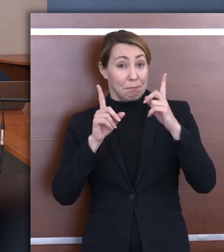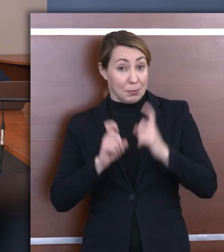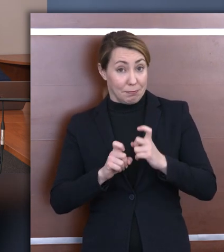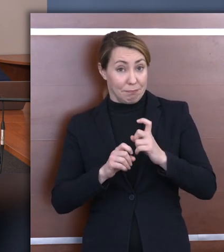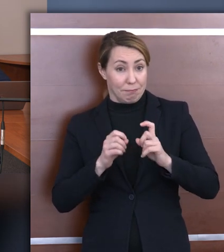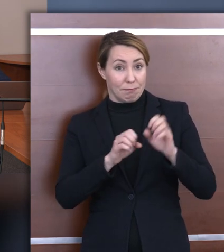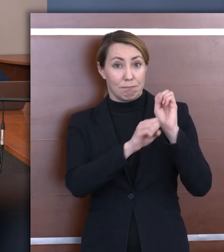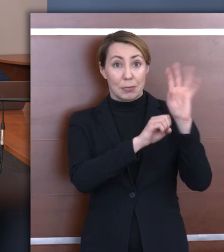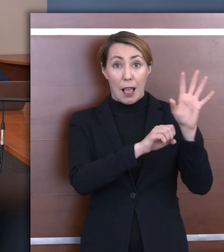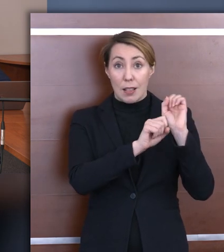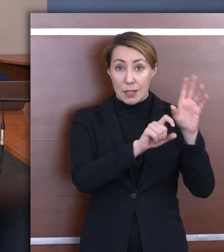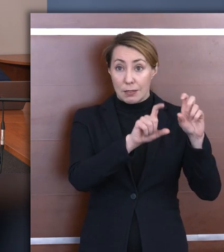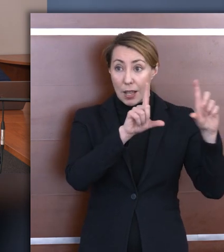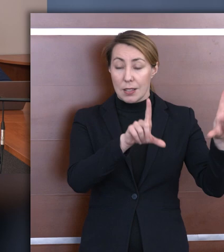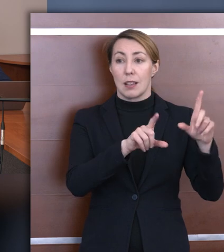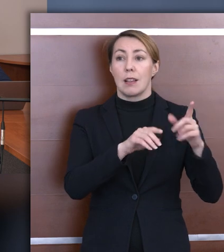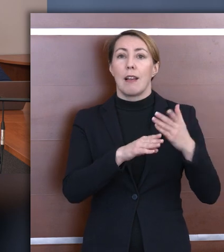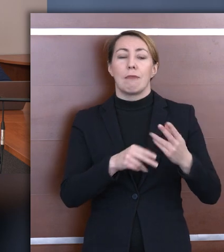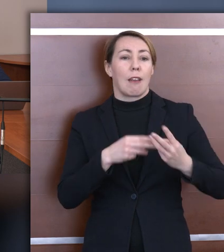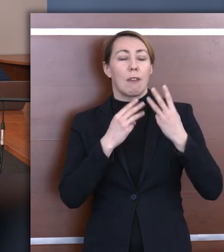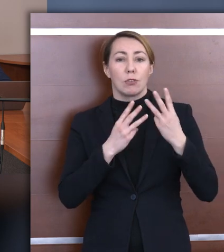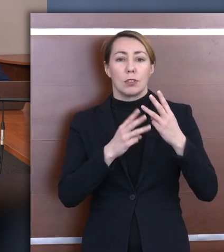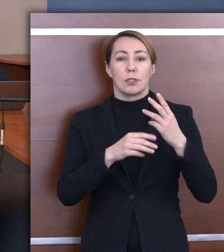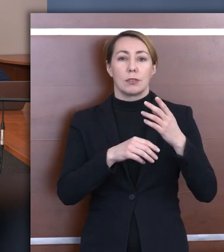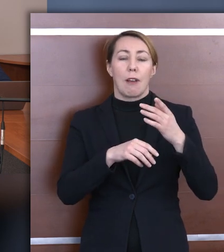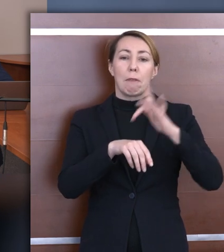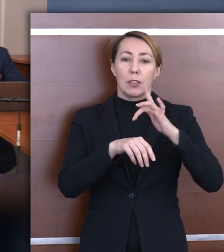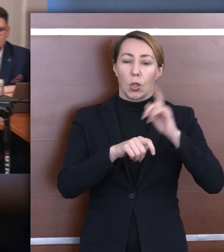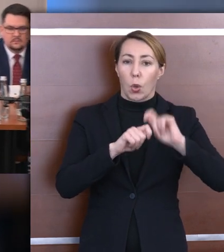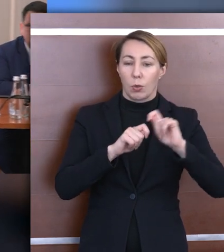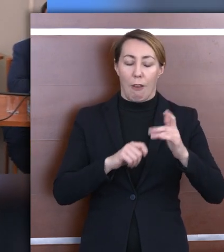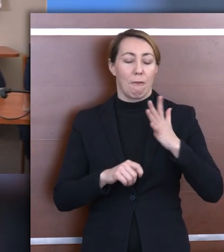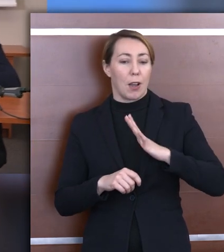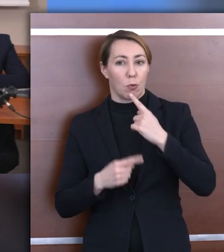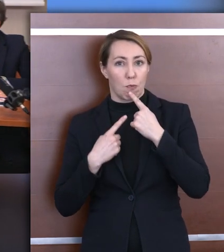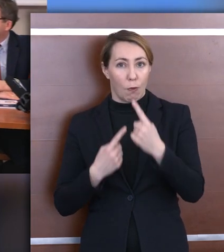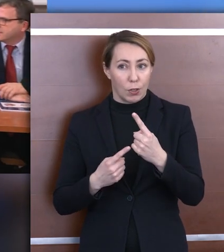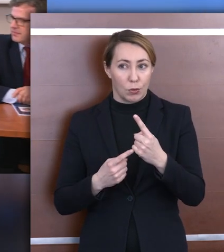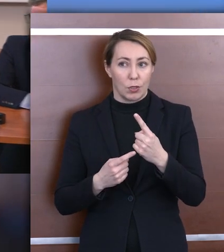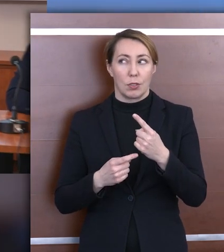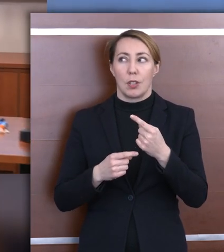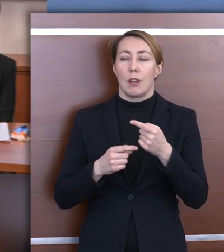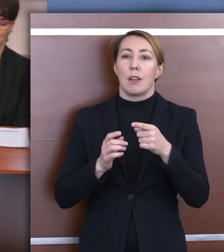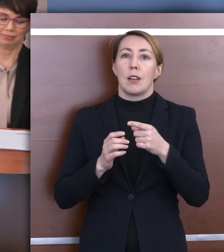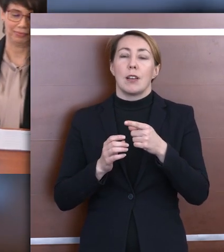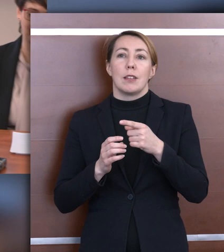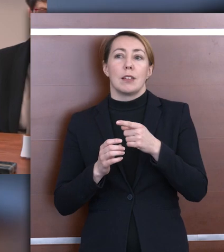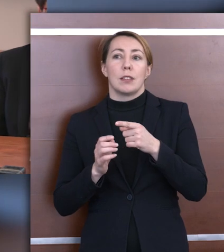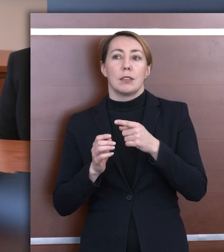najważniejszych ustaleń kontroli warto wspomnieć o kluczowej dla omawianych zagadnień